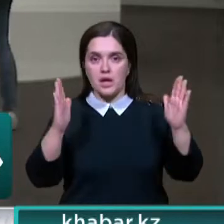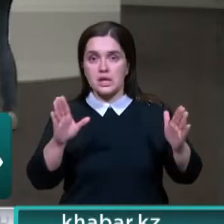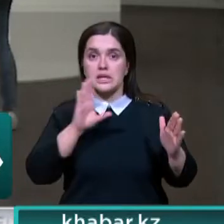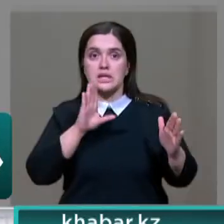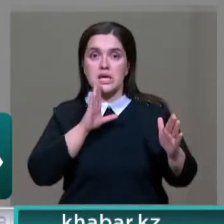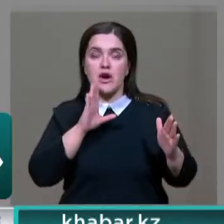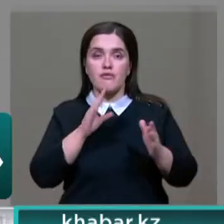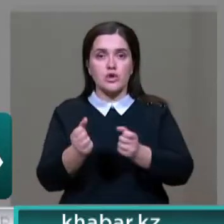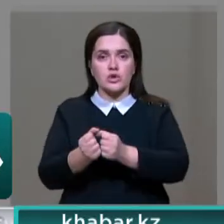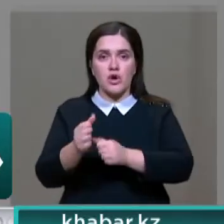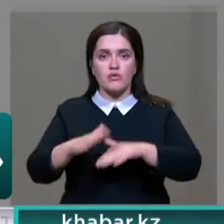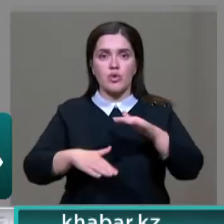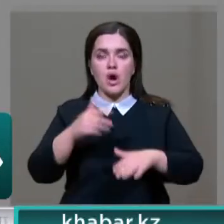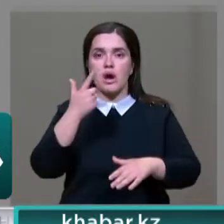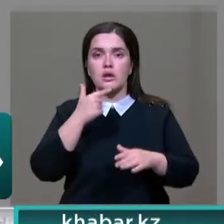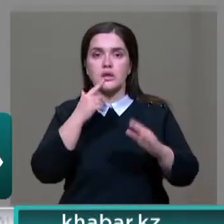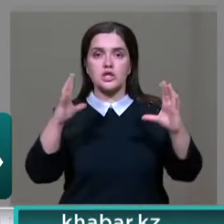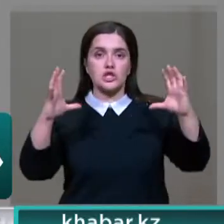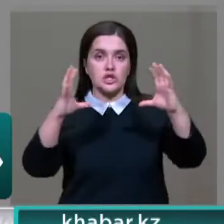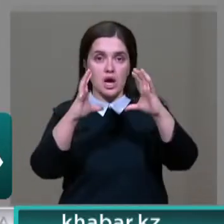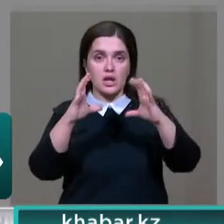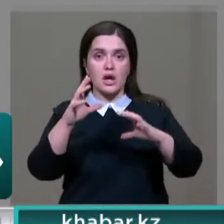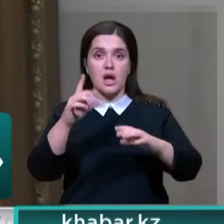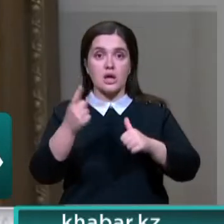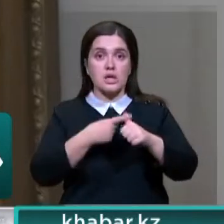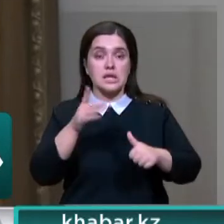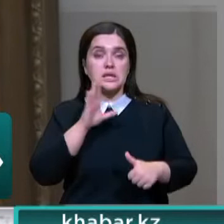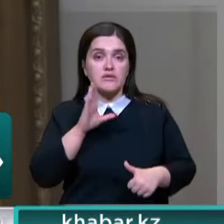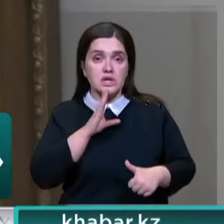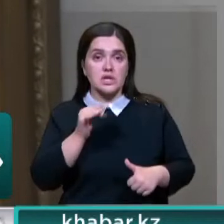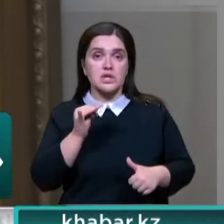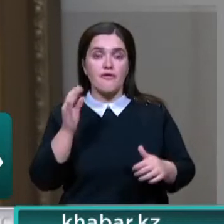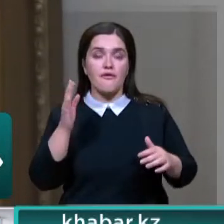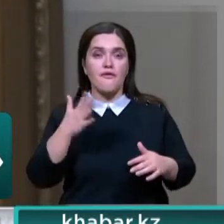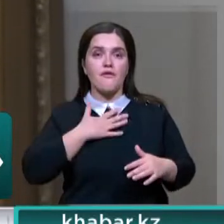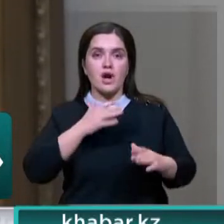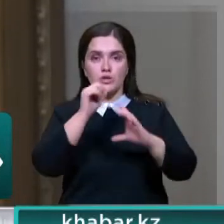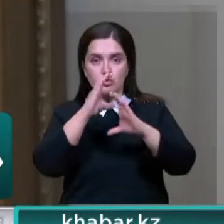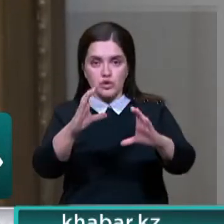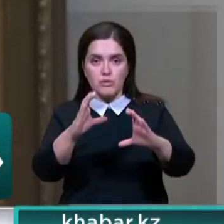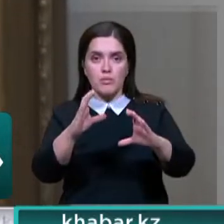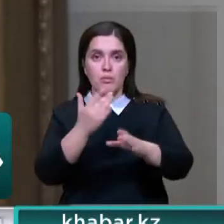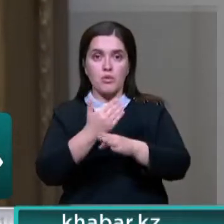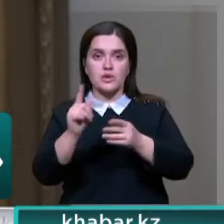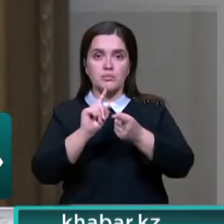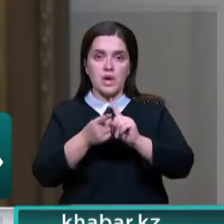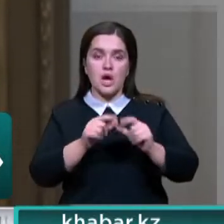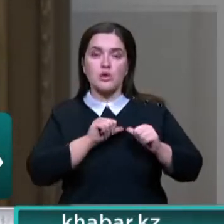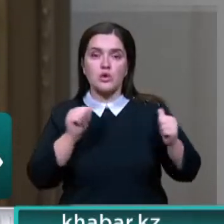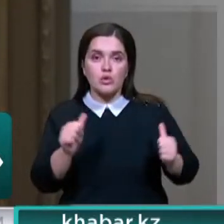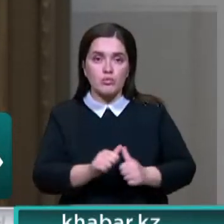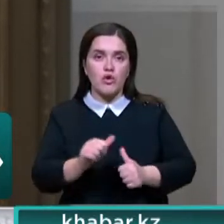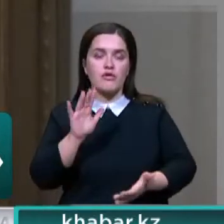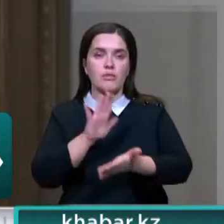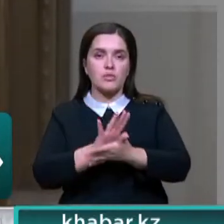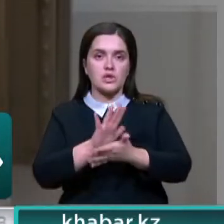девочку, держащую в руках красный шар. Изначально работа так и называлась «Девочка с воздушным шаром», но позже ее переименовали на